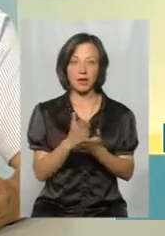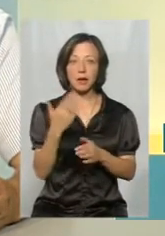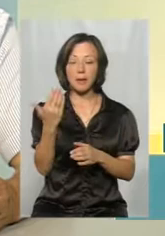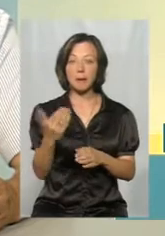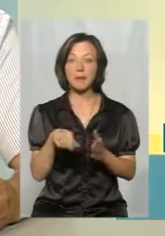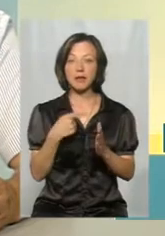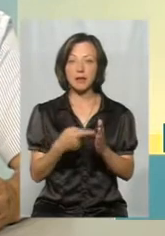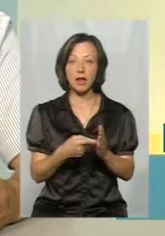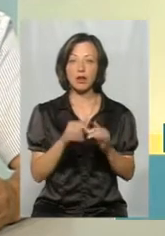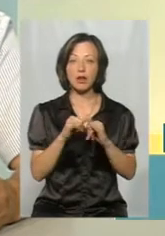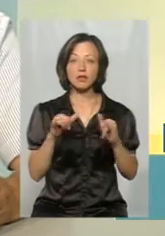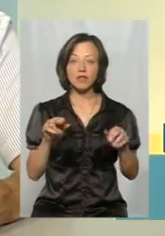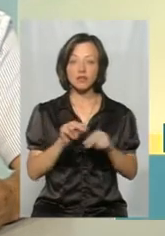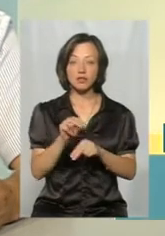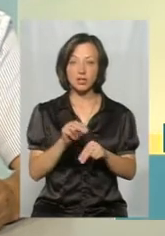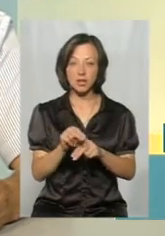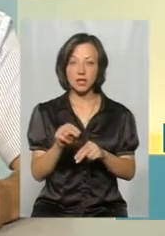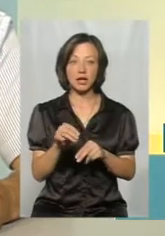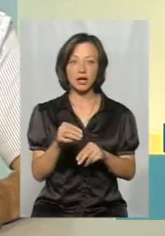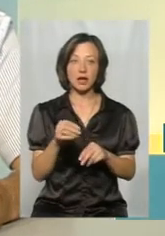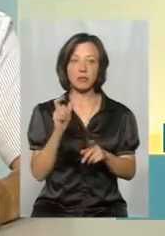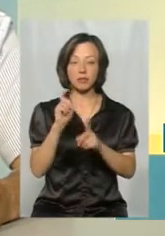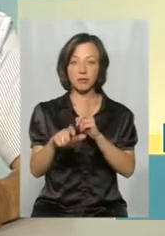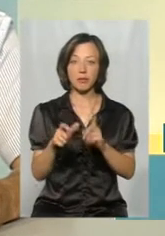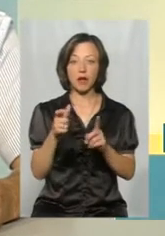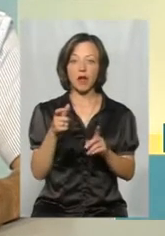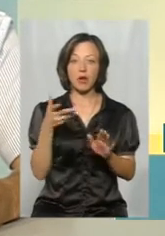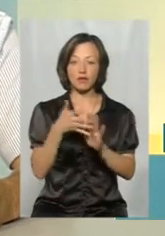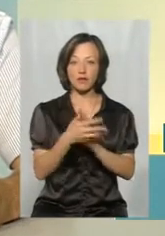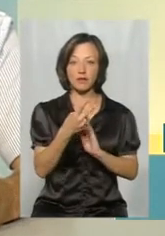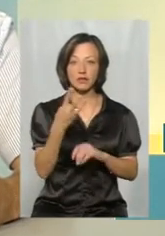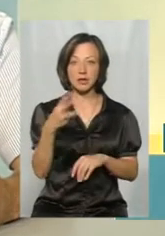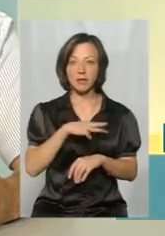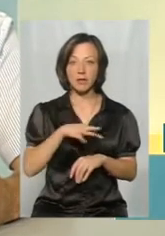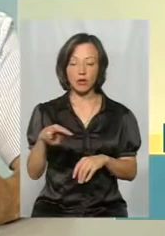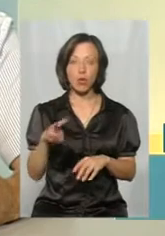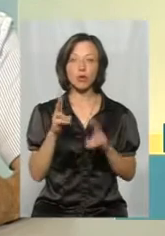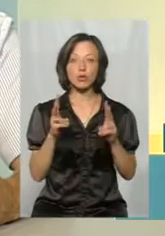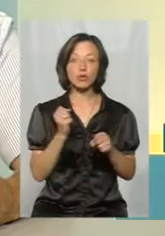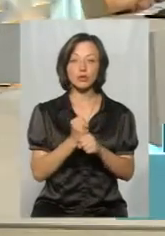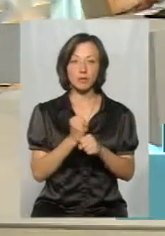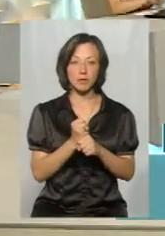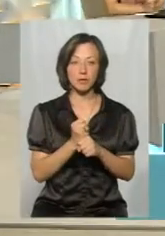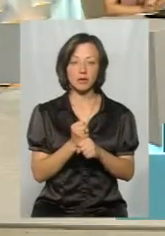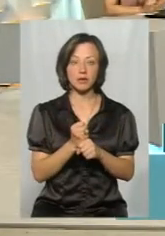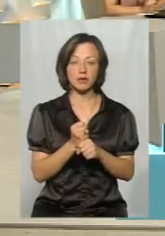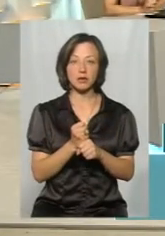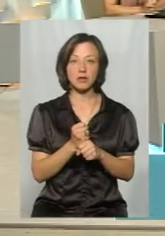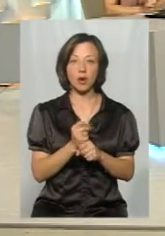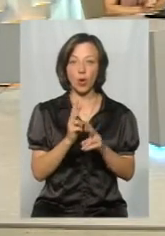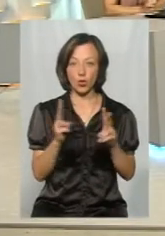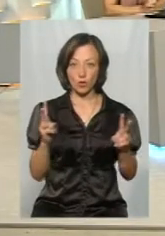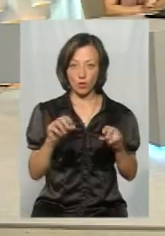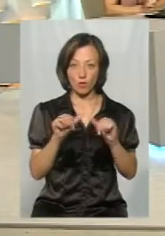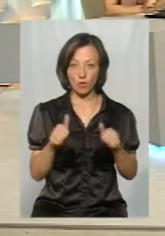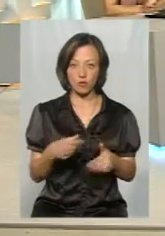організувати навчальний процес. Її закидують освоїти 23 мільйони, якому вона не розбирається. зробив? Ви кажете, що її зробили замовнику? Безумовно ті, хто